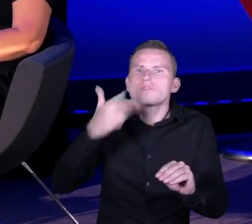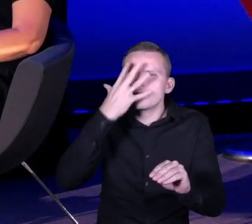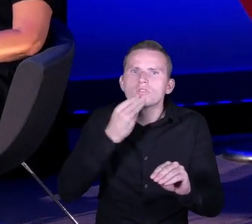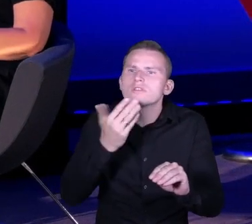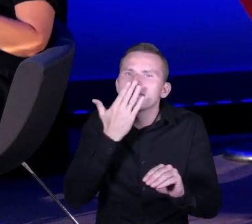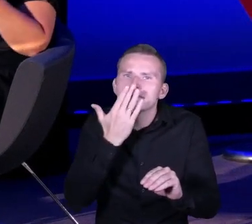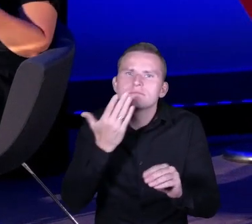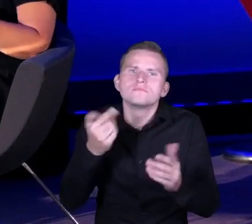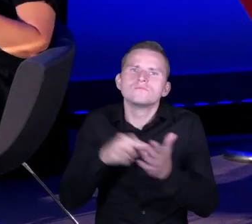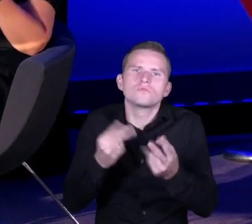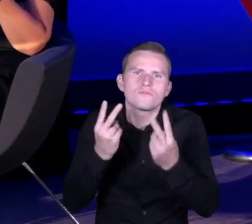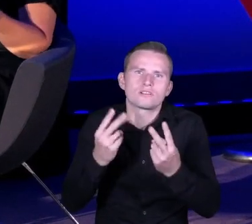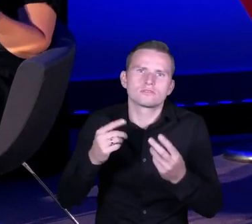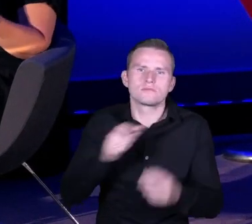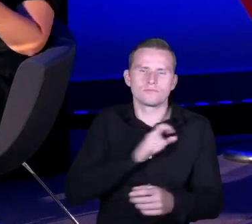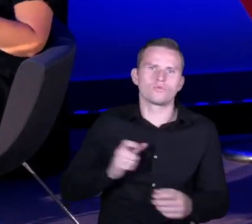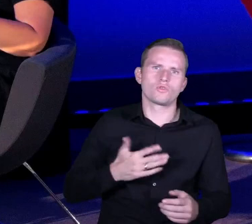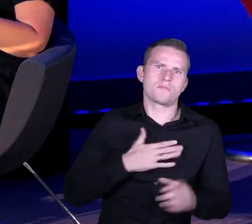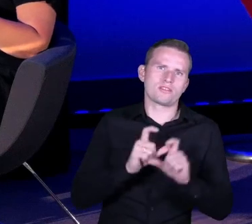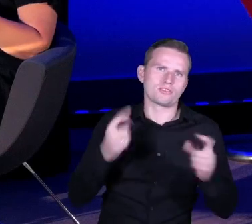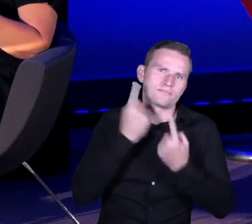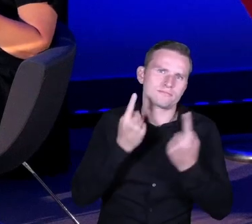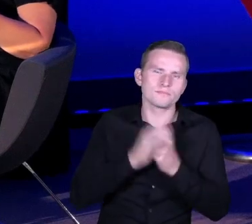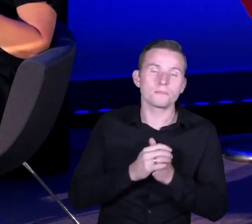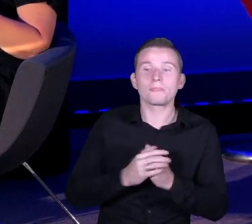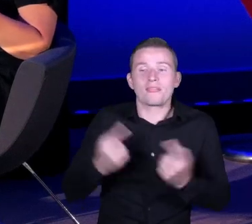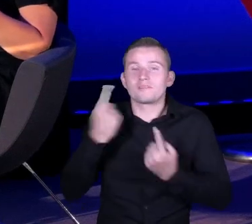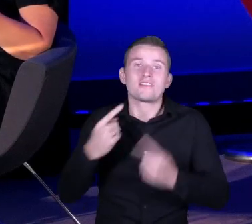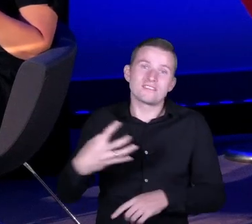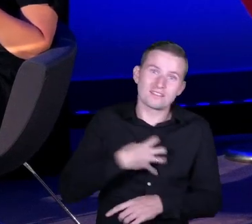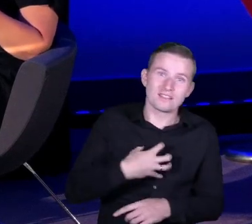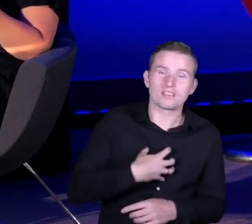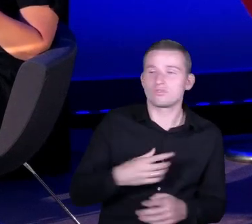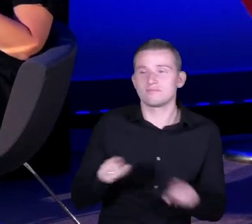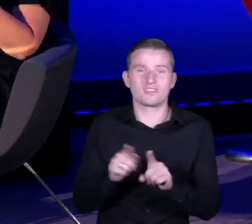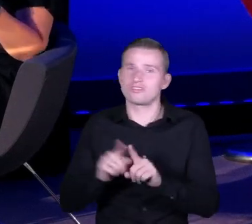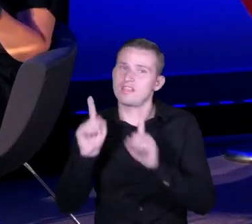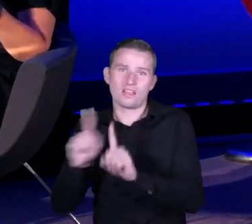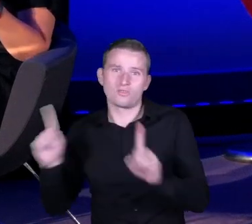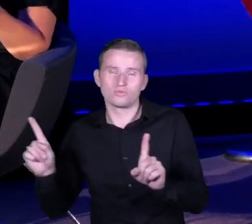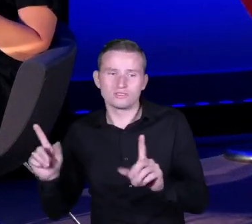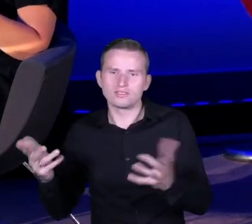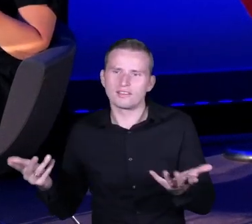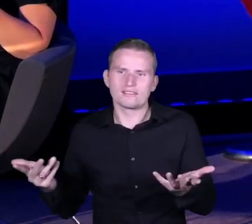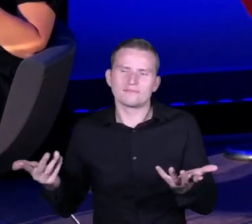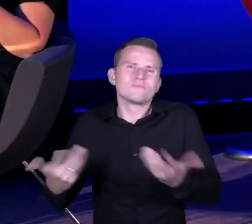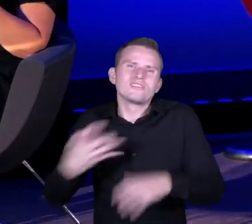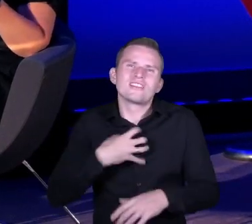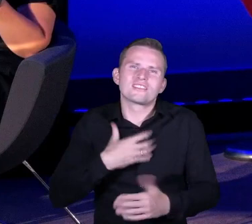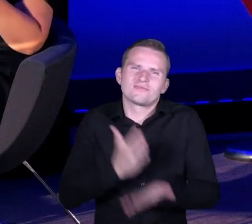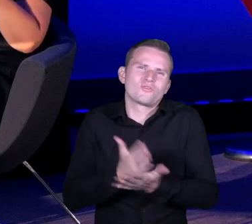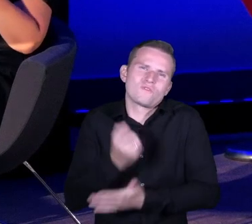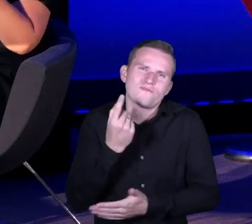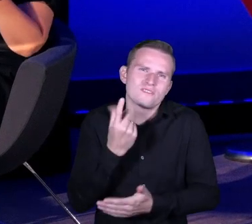W każdym razie, będąc i nauczycielką, i dyrektorką, bo ja zawsze mam takie poczucie, że dyrektor to jest tylko, to jest chwila tak naprawdę, że to